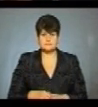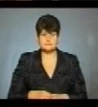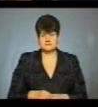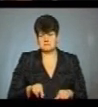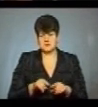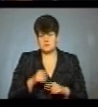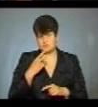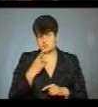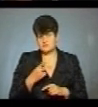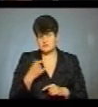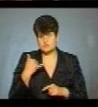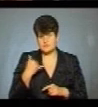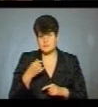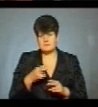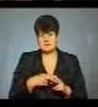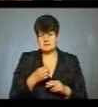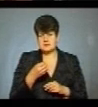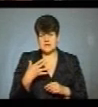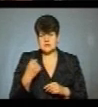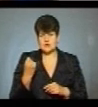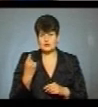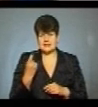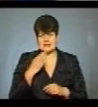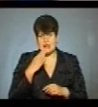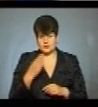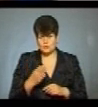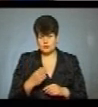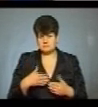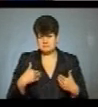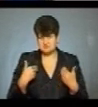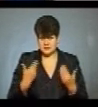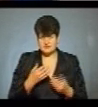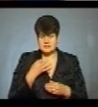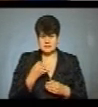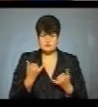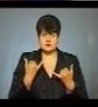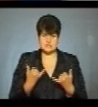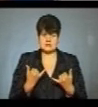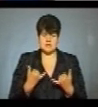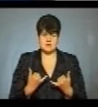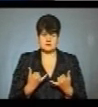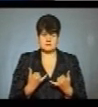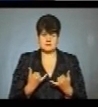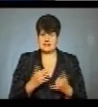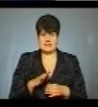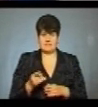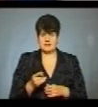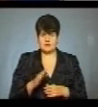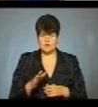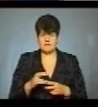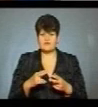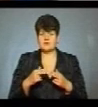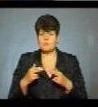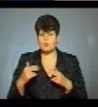так я подивився по телефону, без 15.11 було з рамку. Поздоровив і сказав, що він зараз не в Тернополі, а в